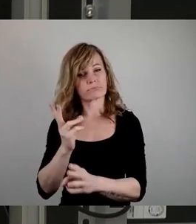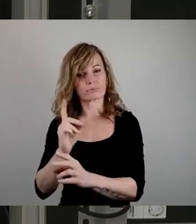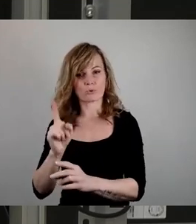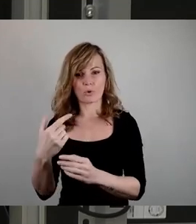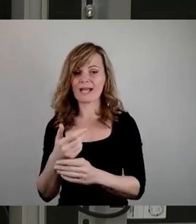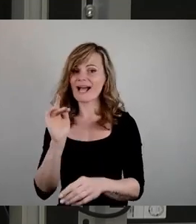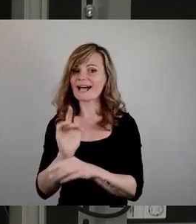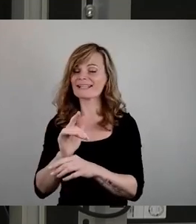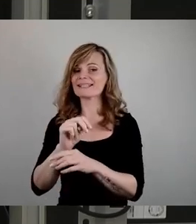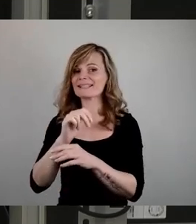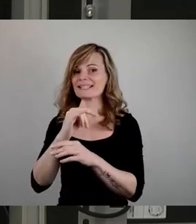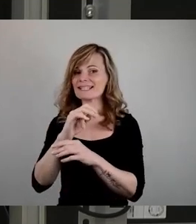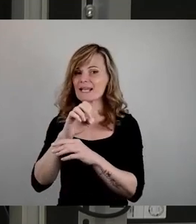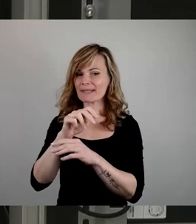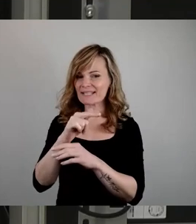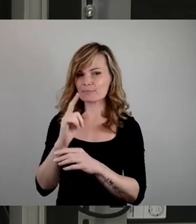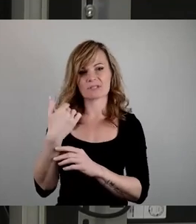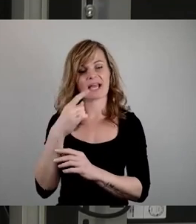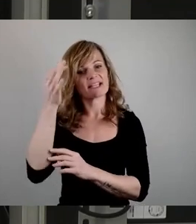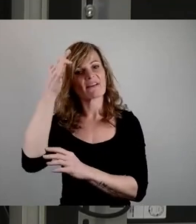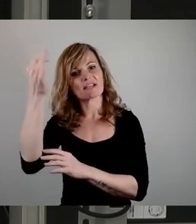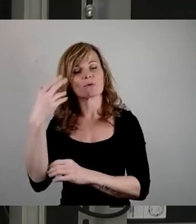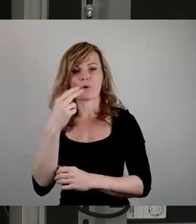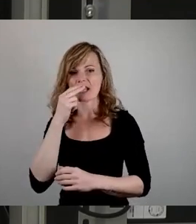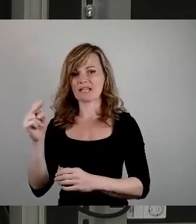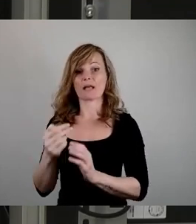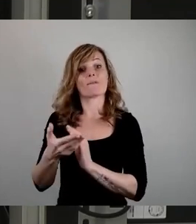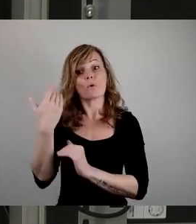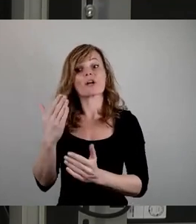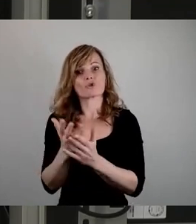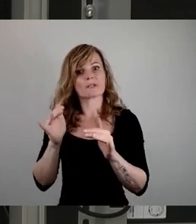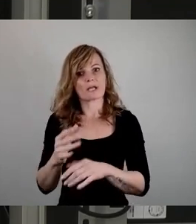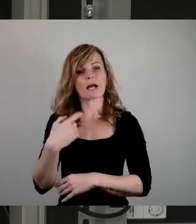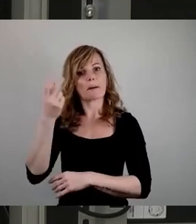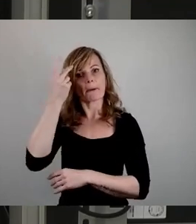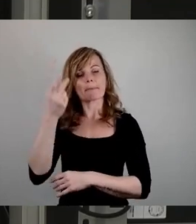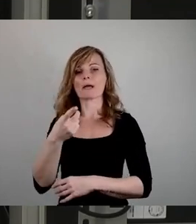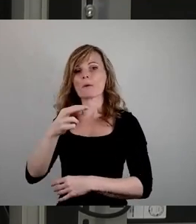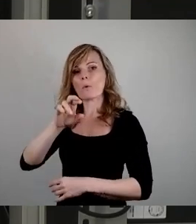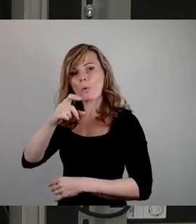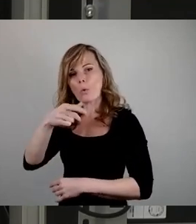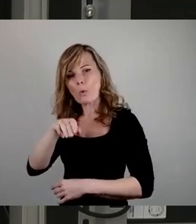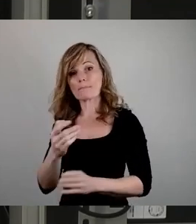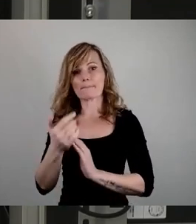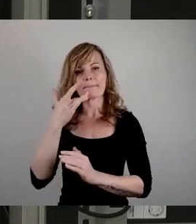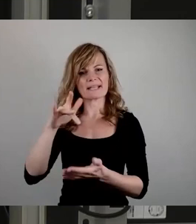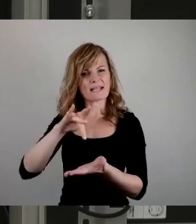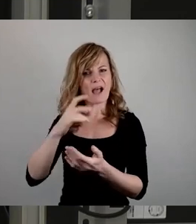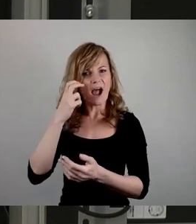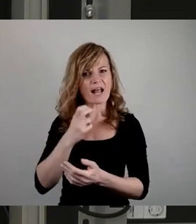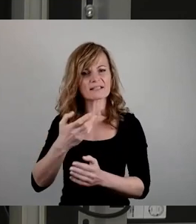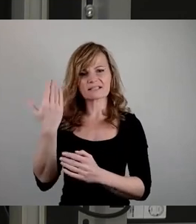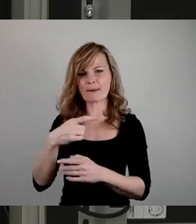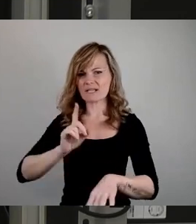Antisemitismus ist keine Erfindung Hitlers. Es gab ihn vorher, ich erinnere an die Pogrome im Mittelalter, zu Zeiten der Pest und es